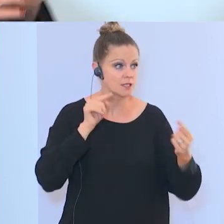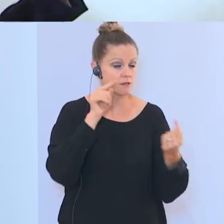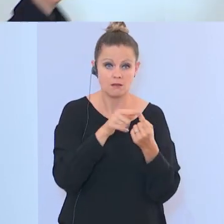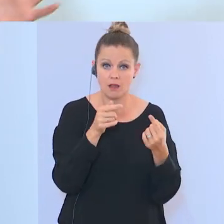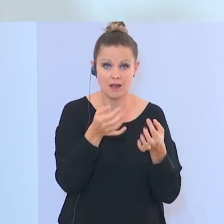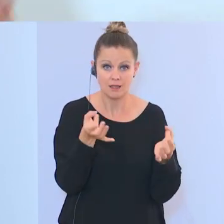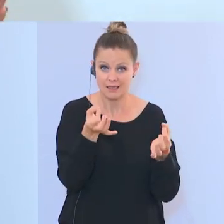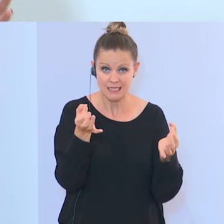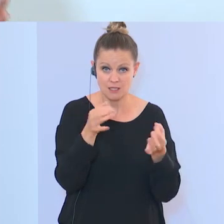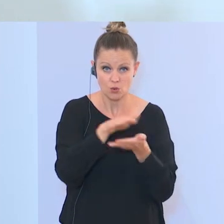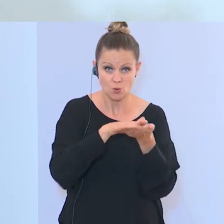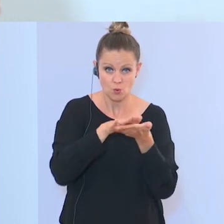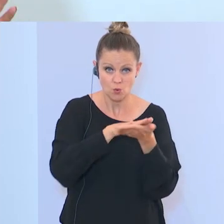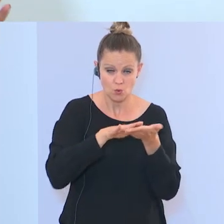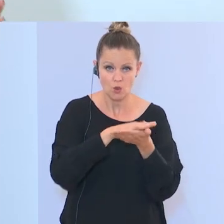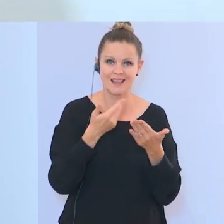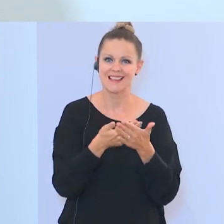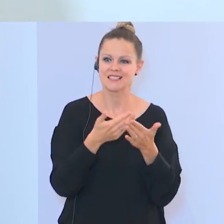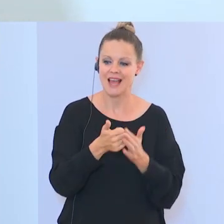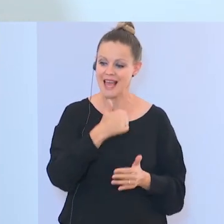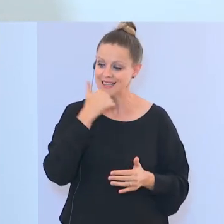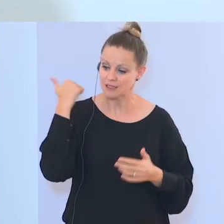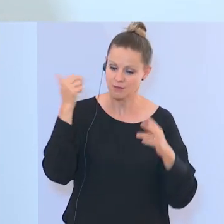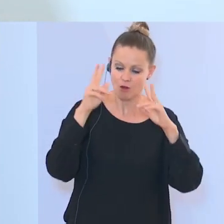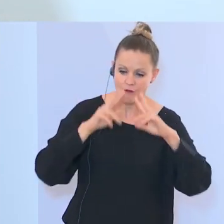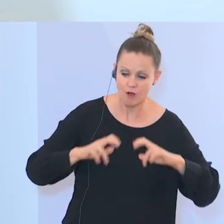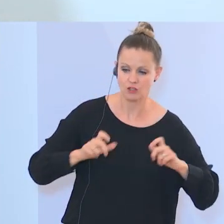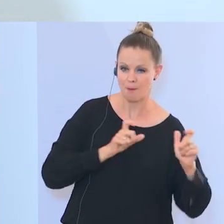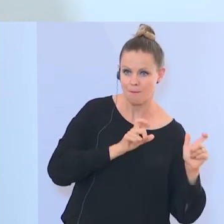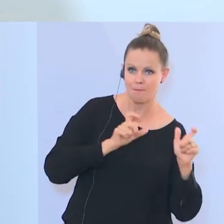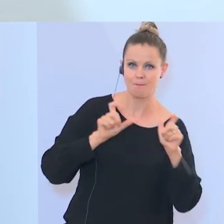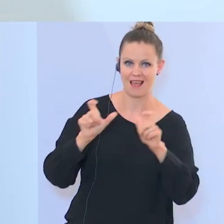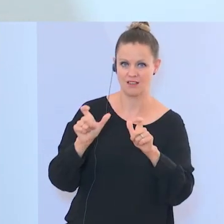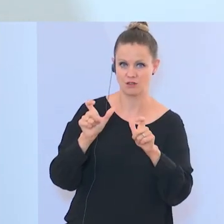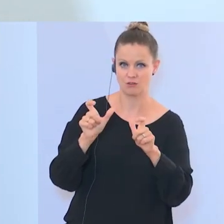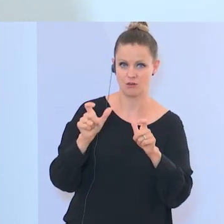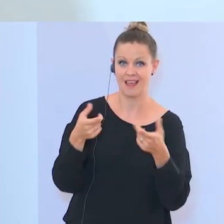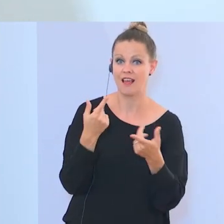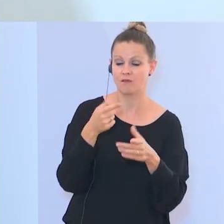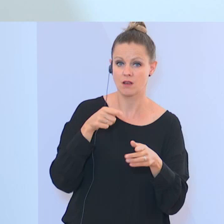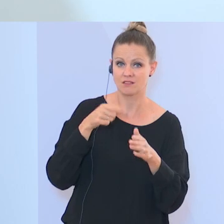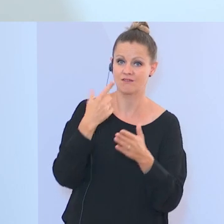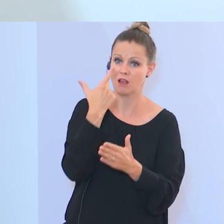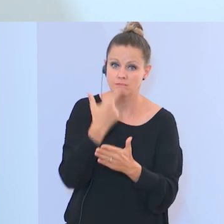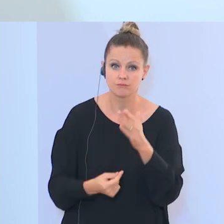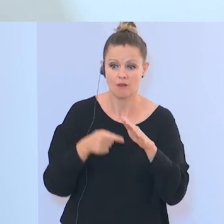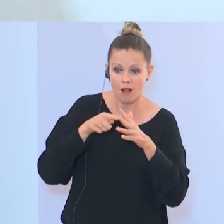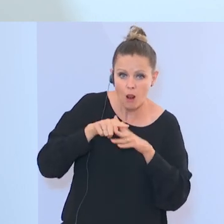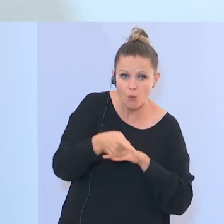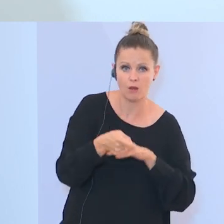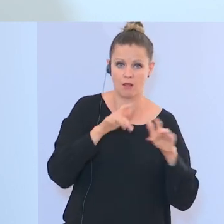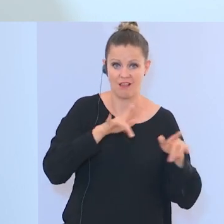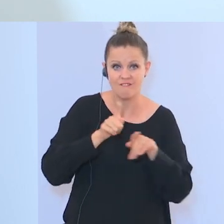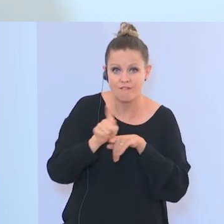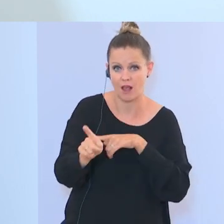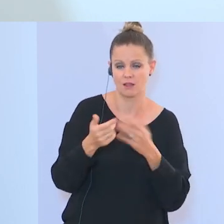Also hier haben wir in der Extremismusforschung und in der Extremismusprävention einen blinden Fleck und deshalb war es schon immer diese Empfehlung,